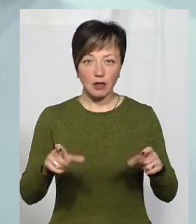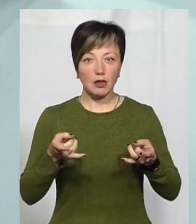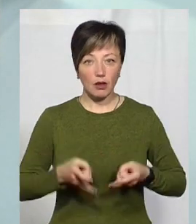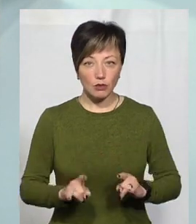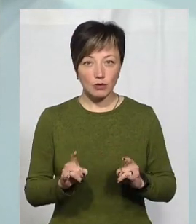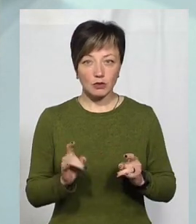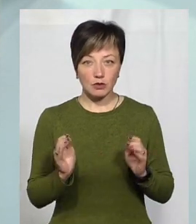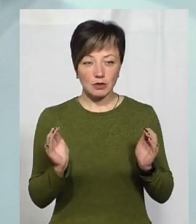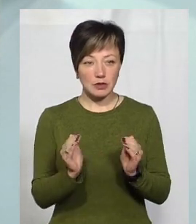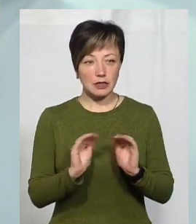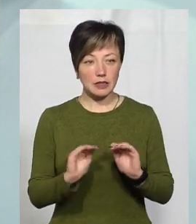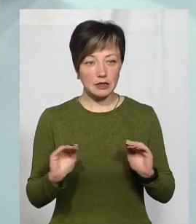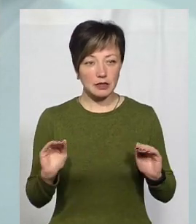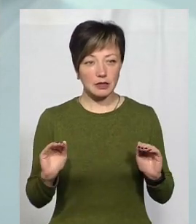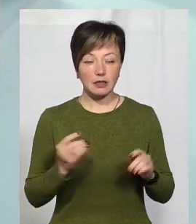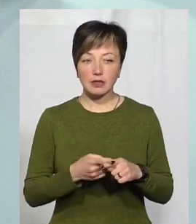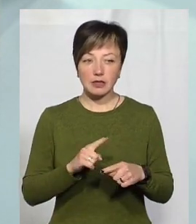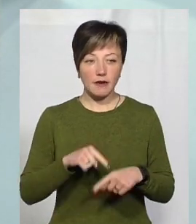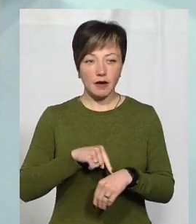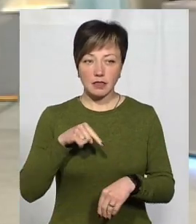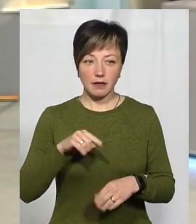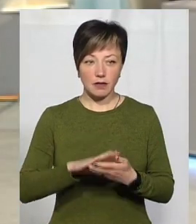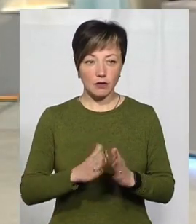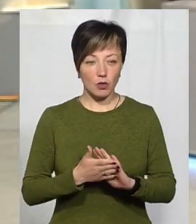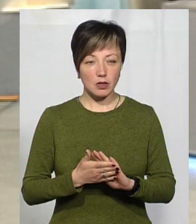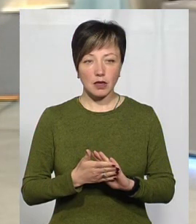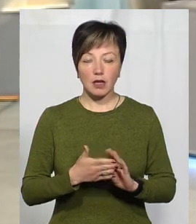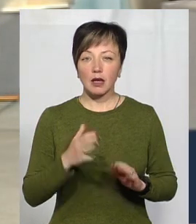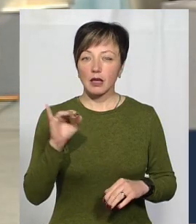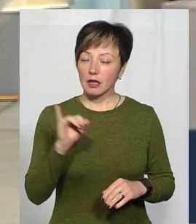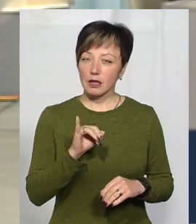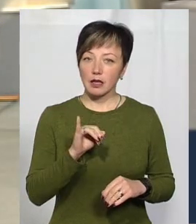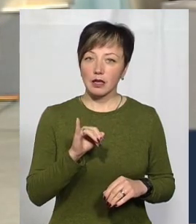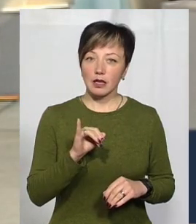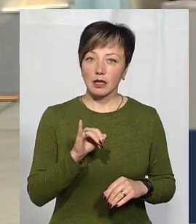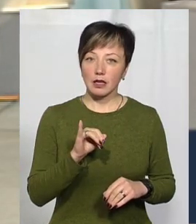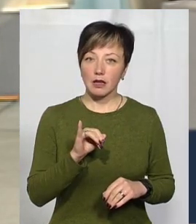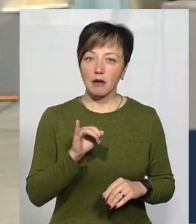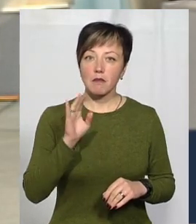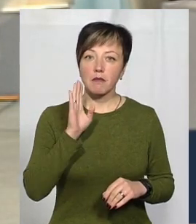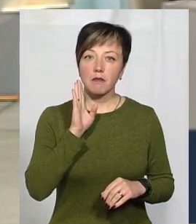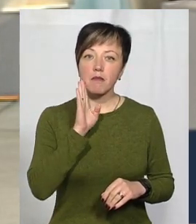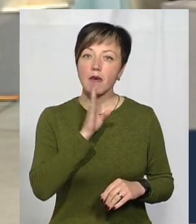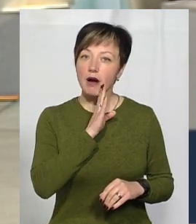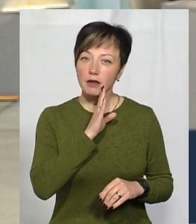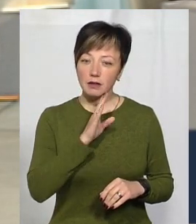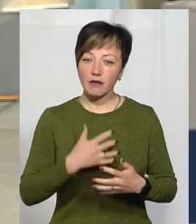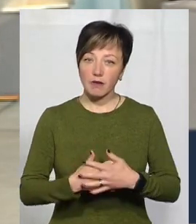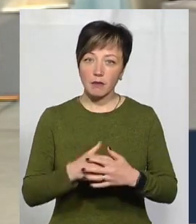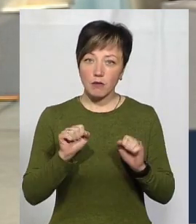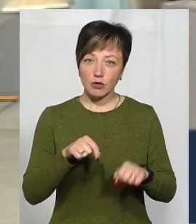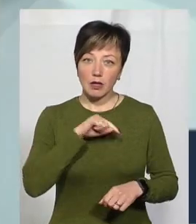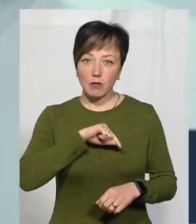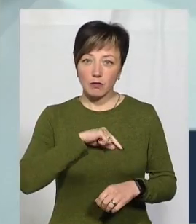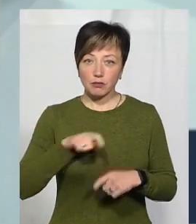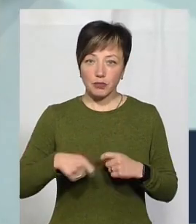народжуються діти, це вразлива ситуація. І мати з імунітетом можуть бути порушені. І